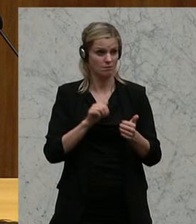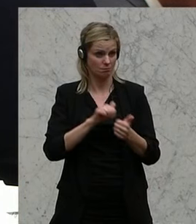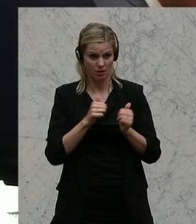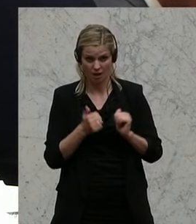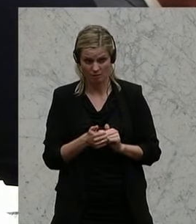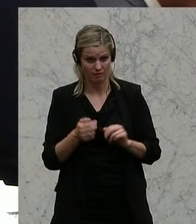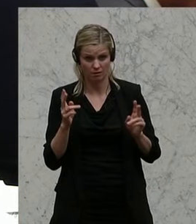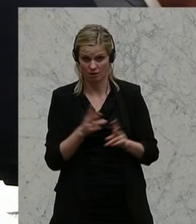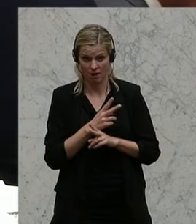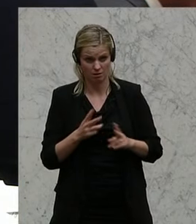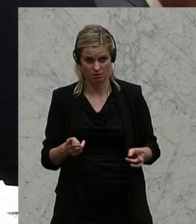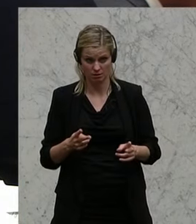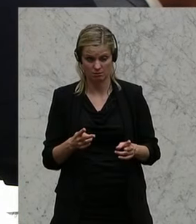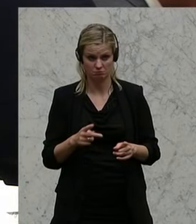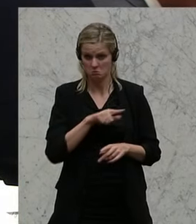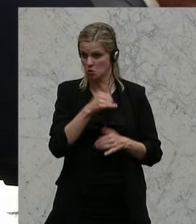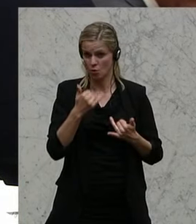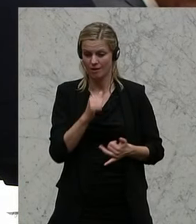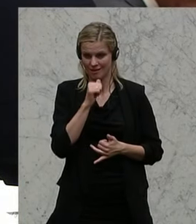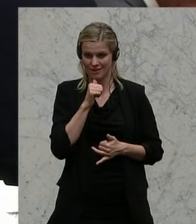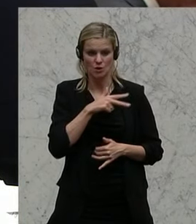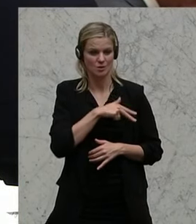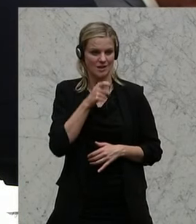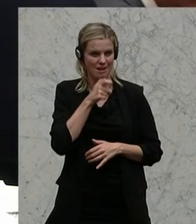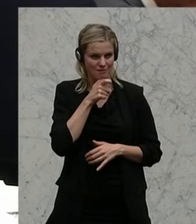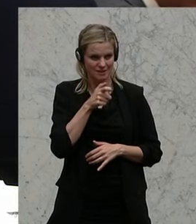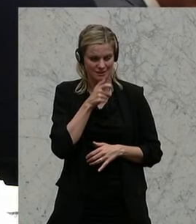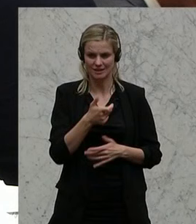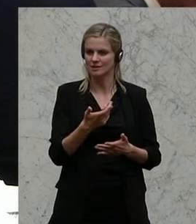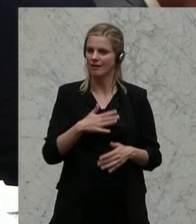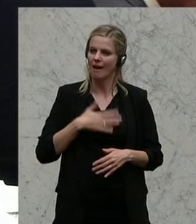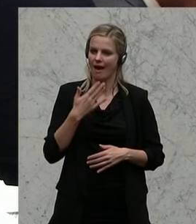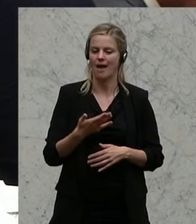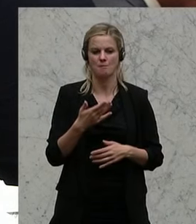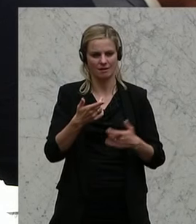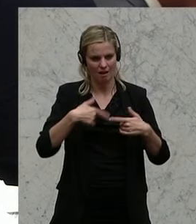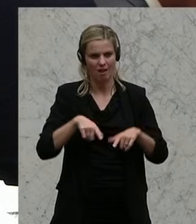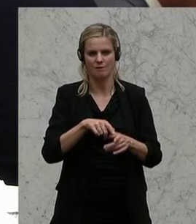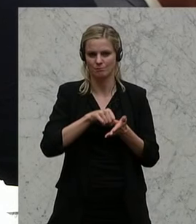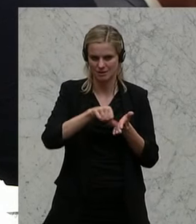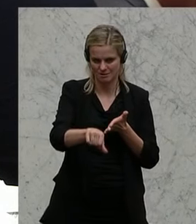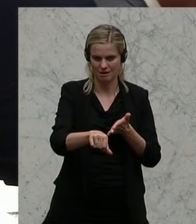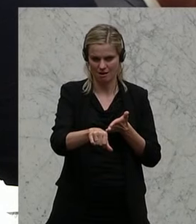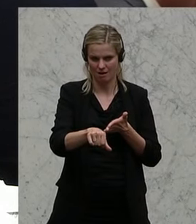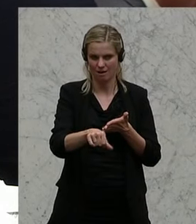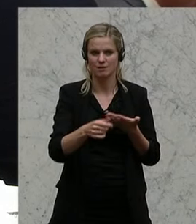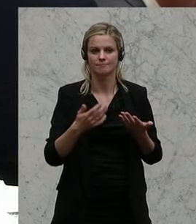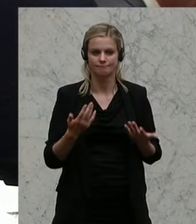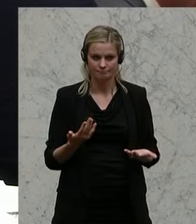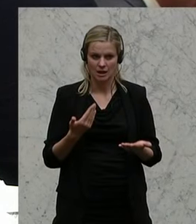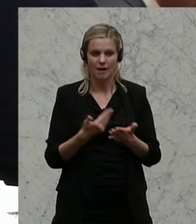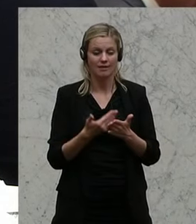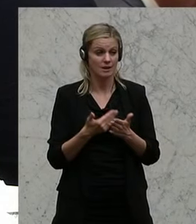bekämpfen. Denn eines ist ganz klar, die Sozialversicherung wird immer noch im Heimatland entrichtet. Das alleine